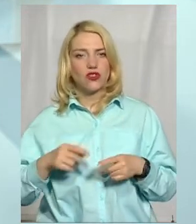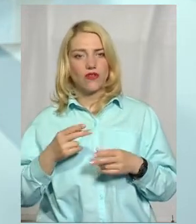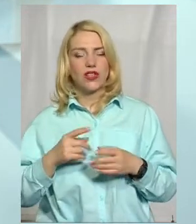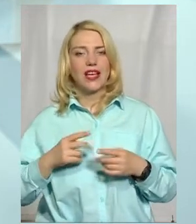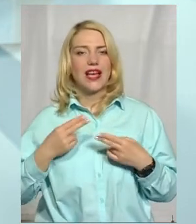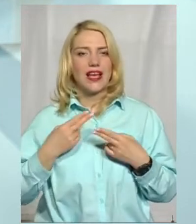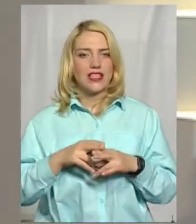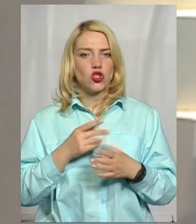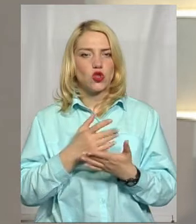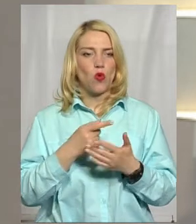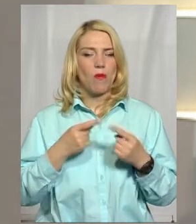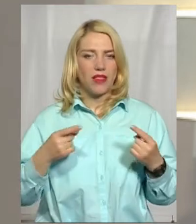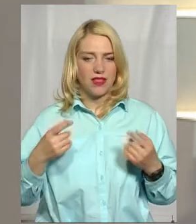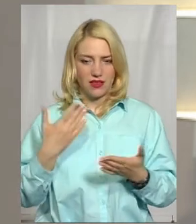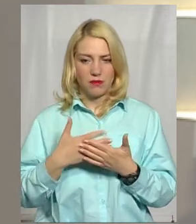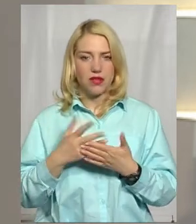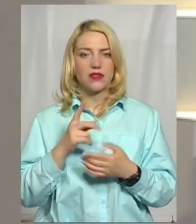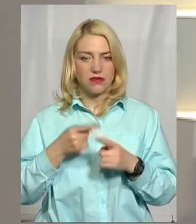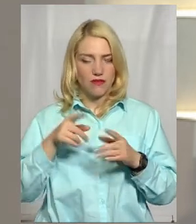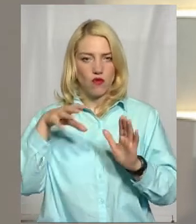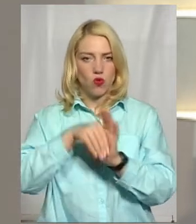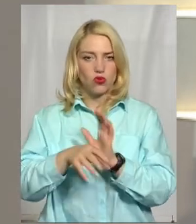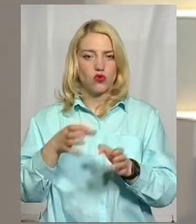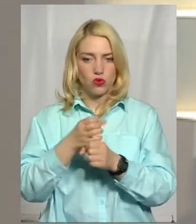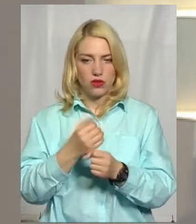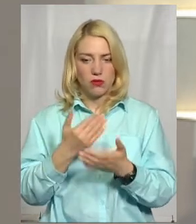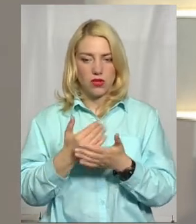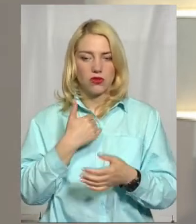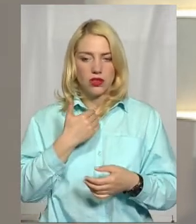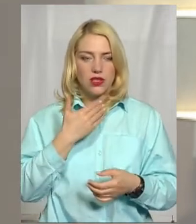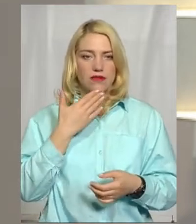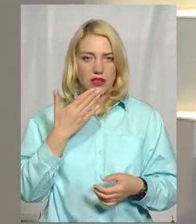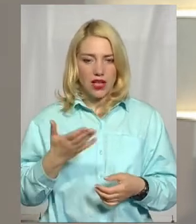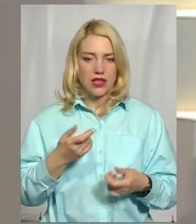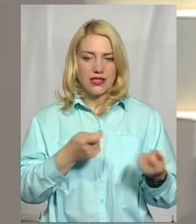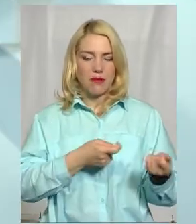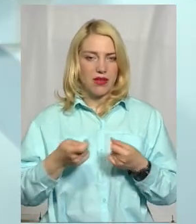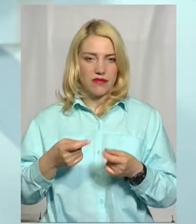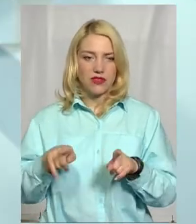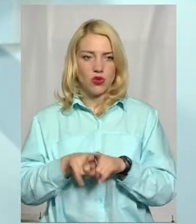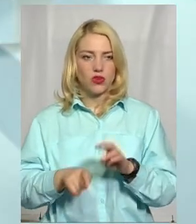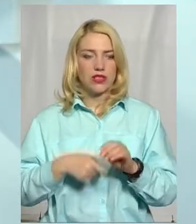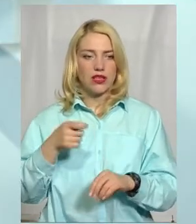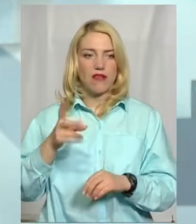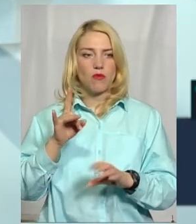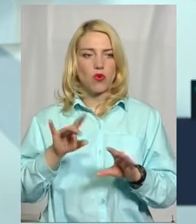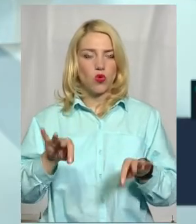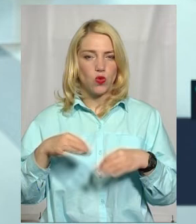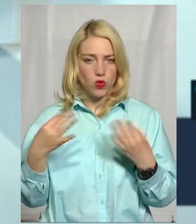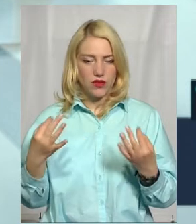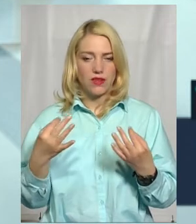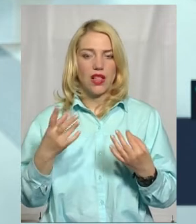і скорочення. До нас, наприклад, Хмельницькою адміністрацією зверталися перевізники з відповідними заявами про дозвіл на